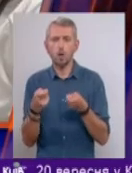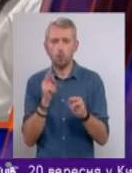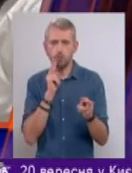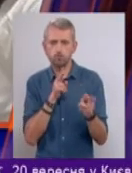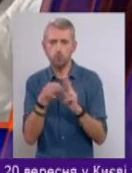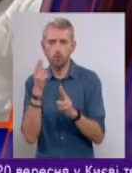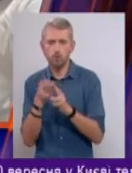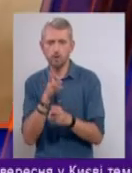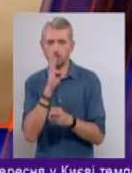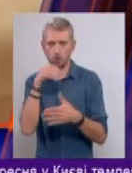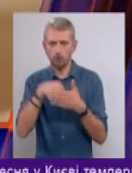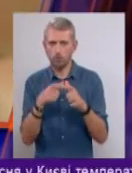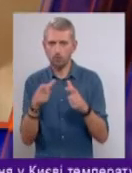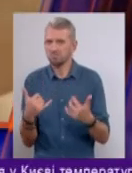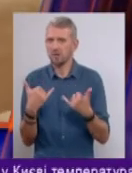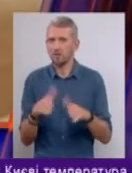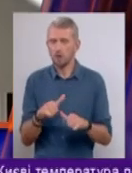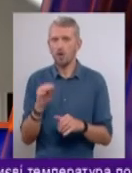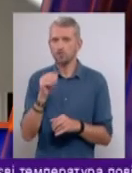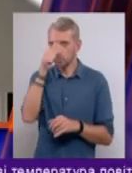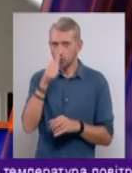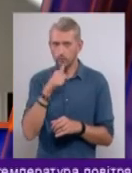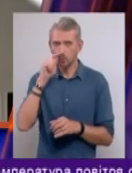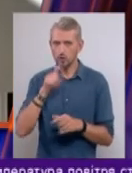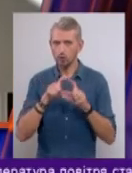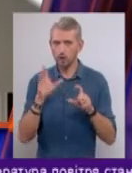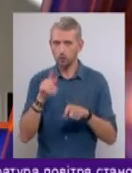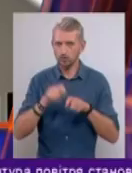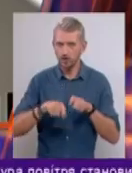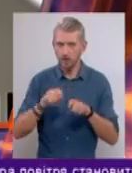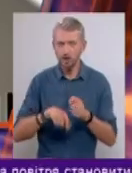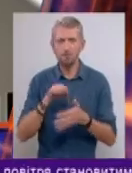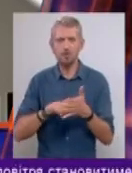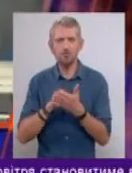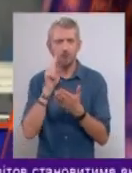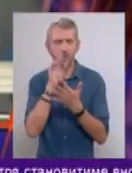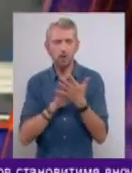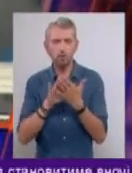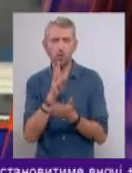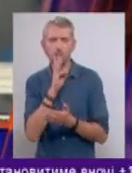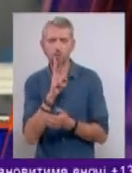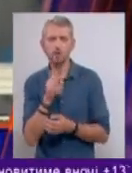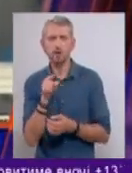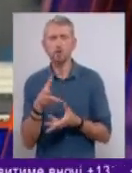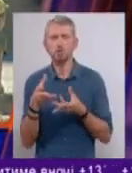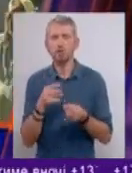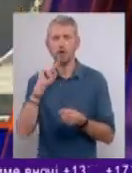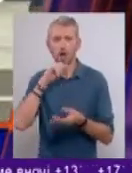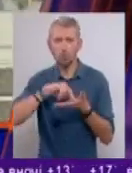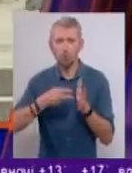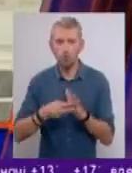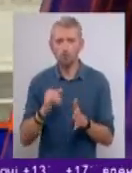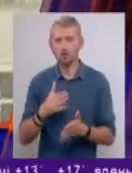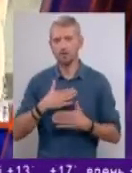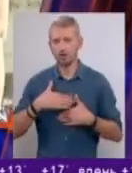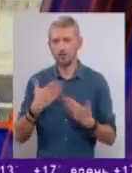конвертах. Вже у жовтні вітчизняні компанії почнуть перевіряти. Причина тіньової зарплати, як вона впливає на економіку і на